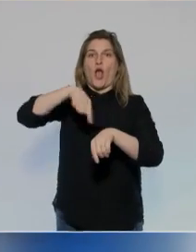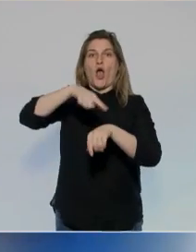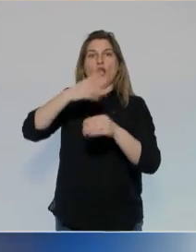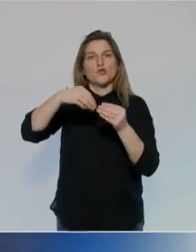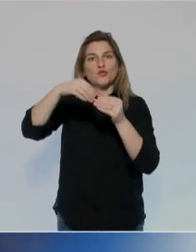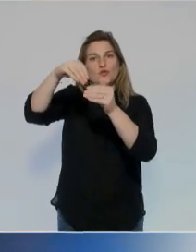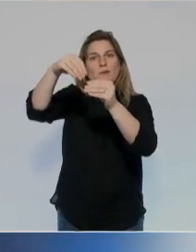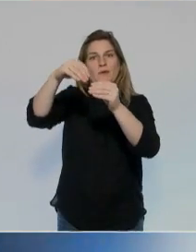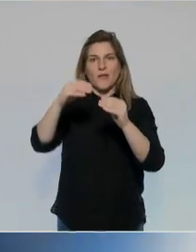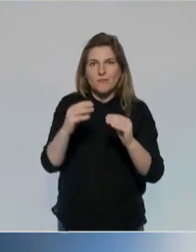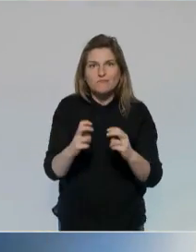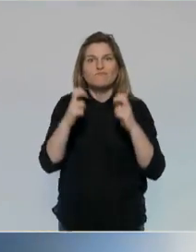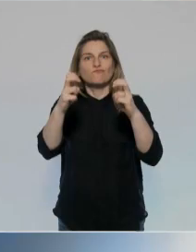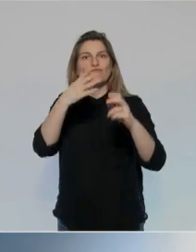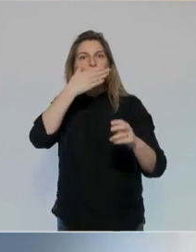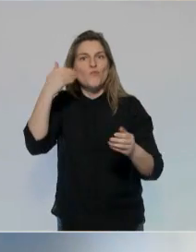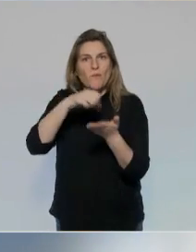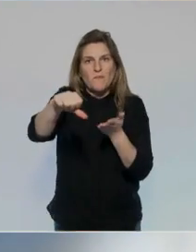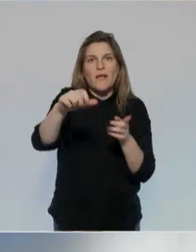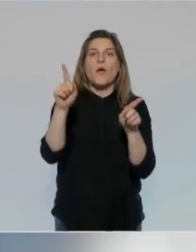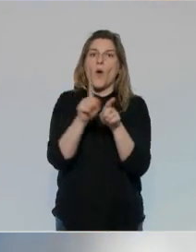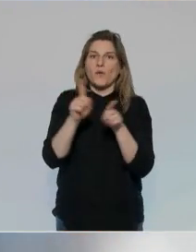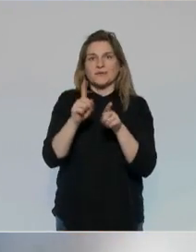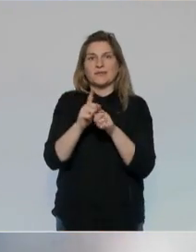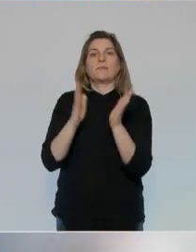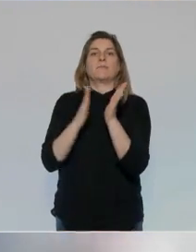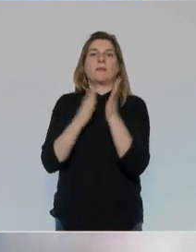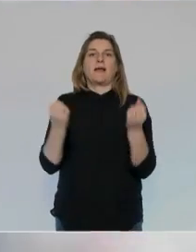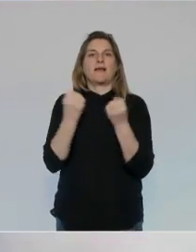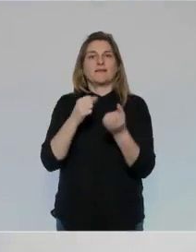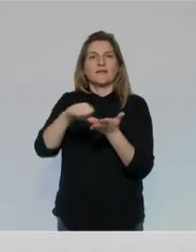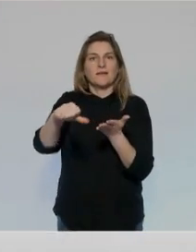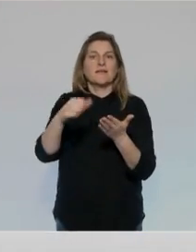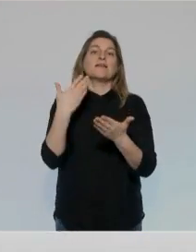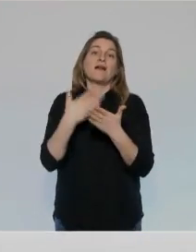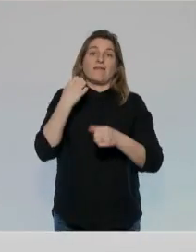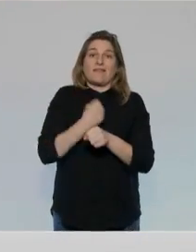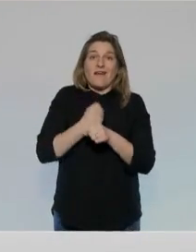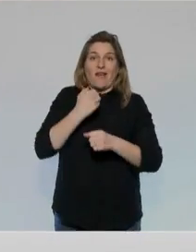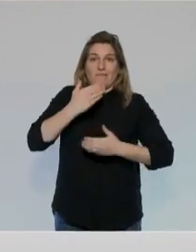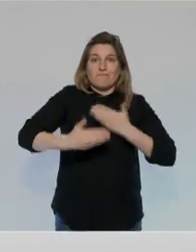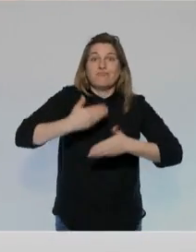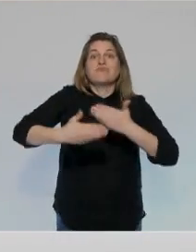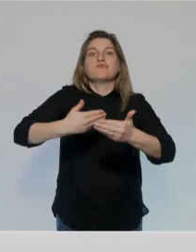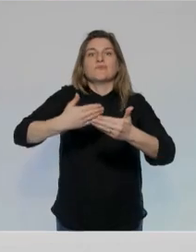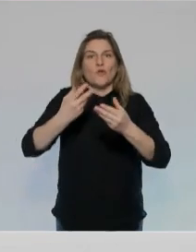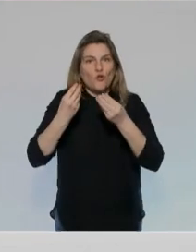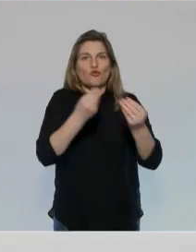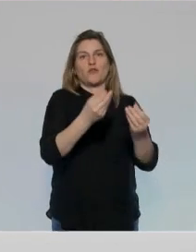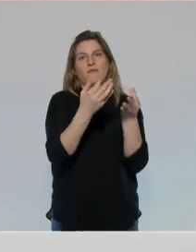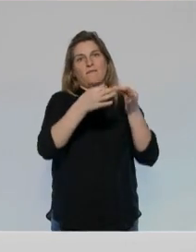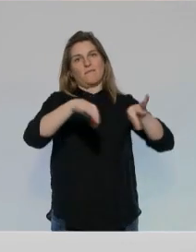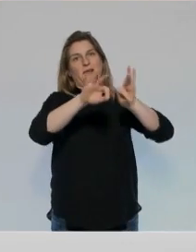supplémentaires, en augmentant la prime d'activité. Remettre le travail en marche, c'est la seule solution pour remettre